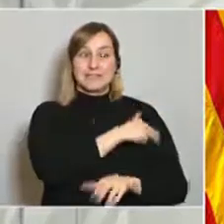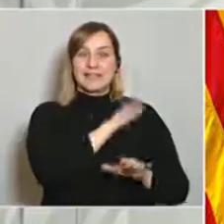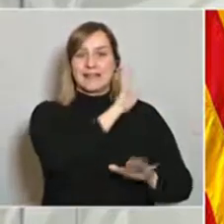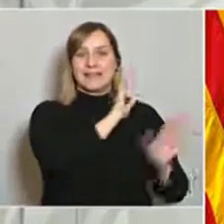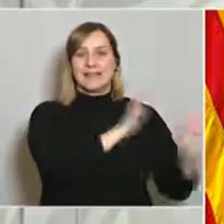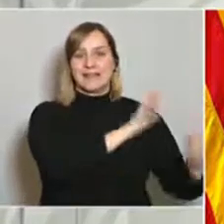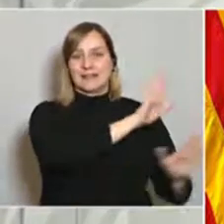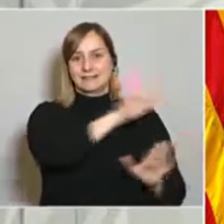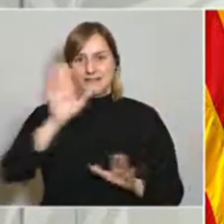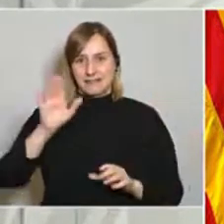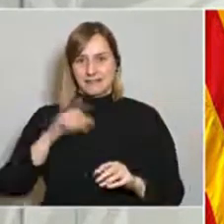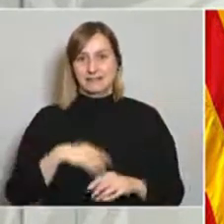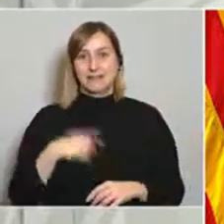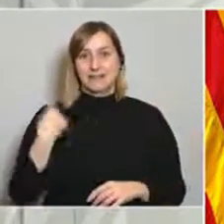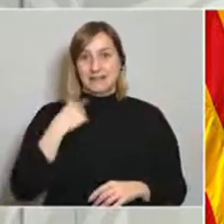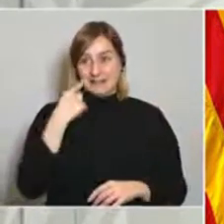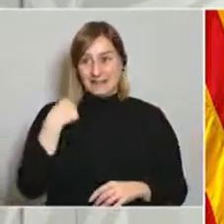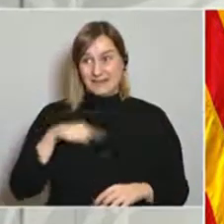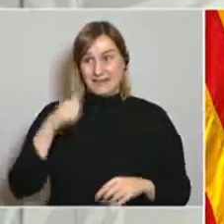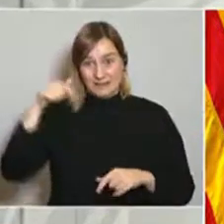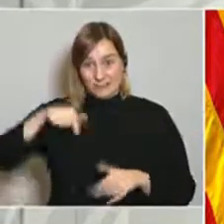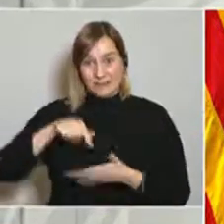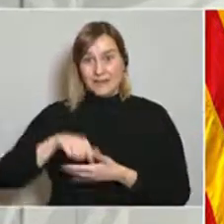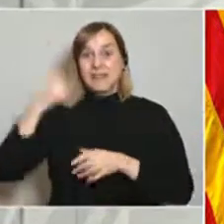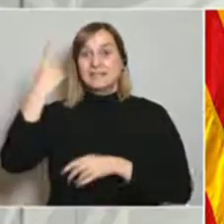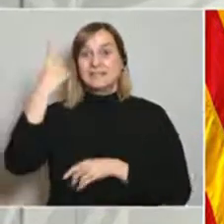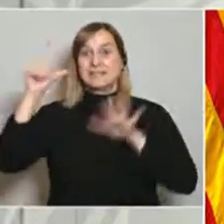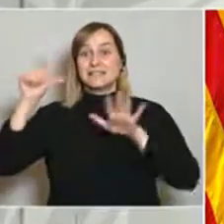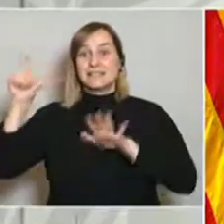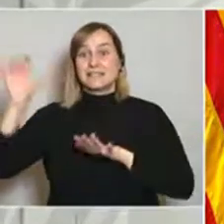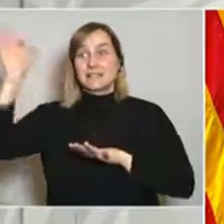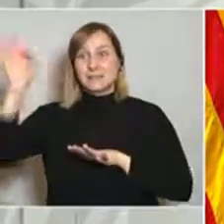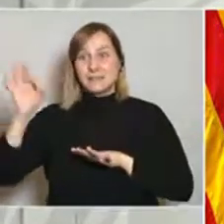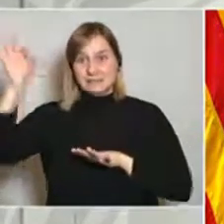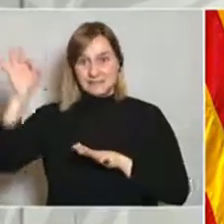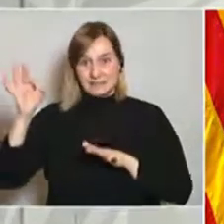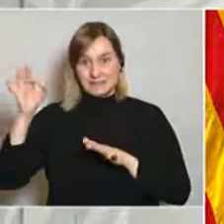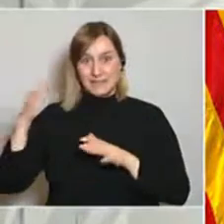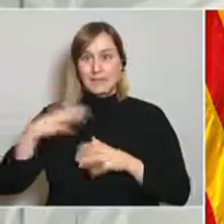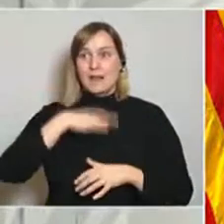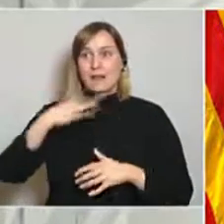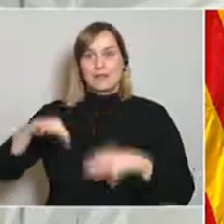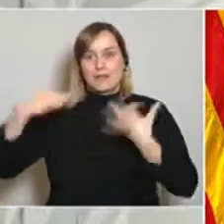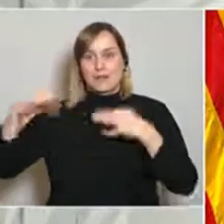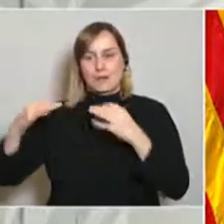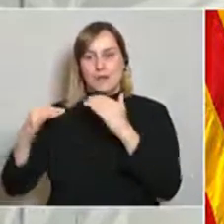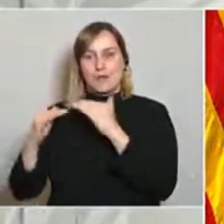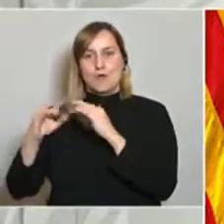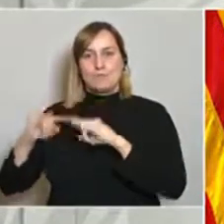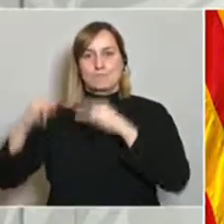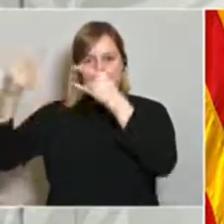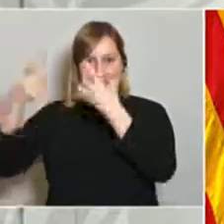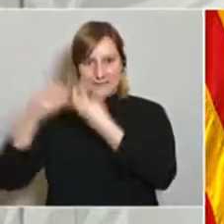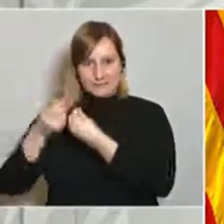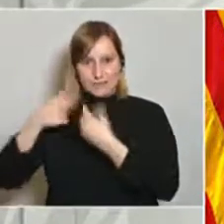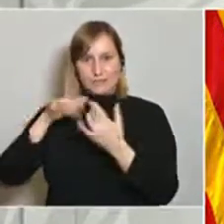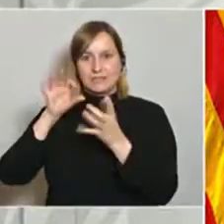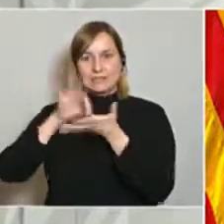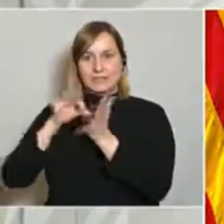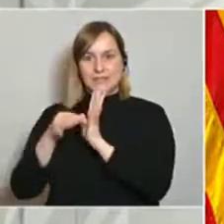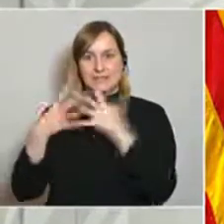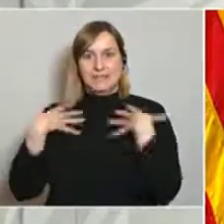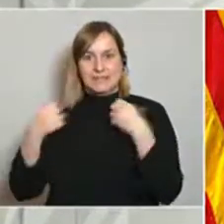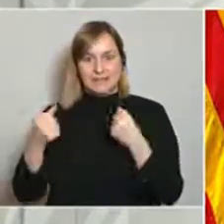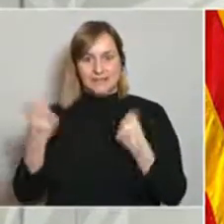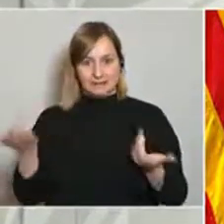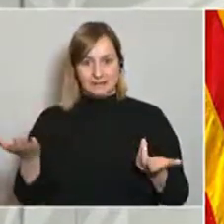167% de persones ingressades per sobre de la capacitat normal que tenia el nostre sistema sanitari de llits de crítics.